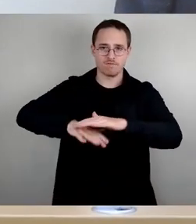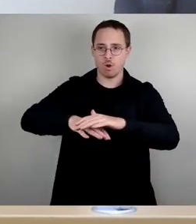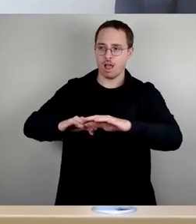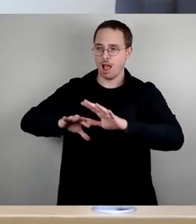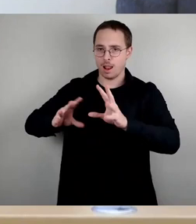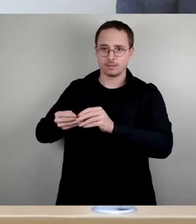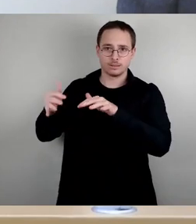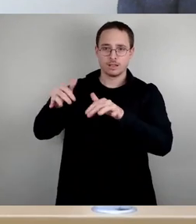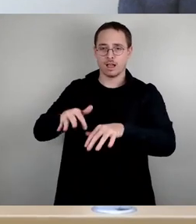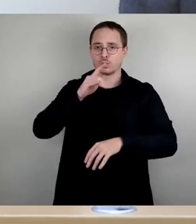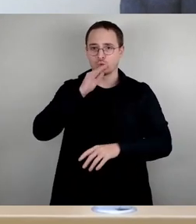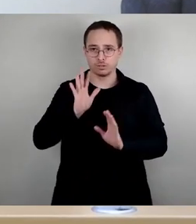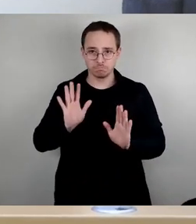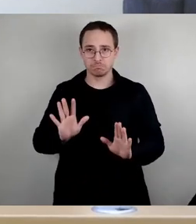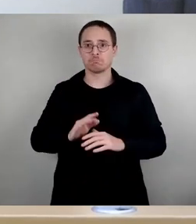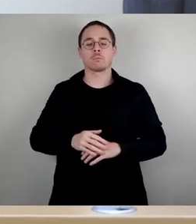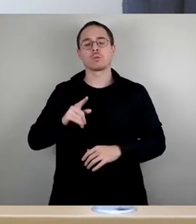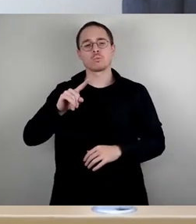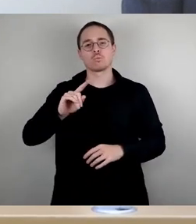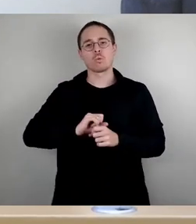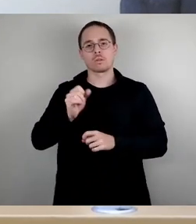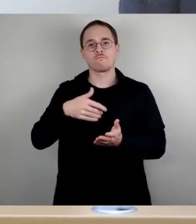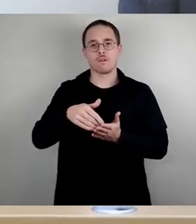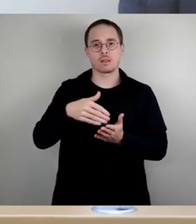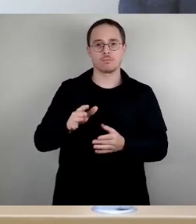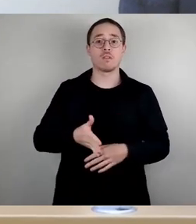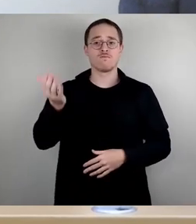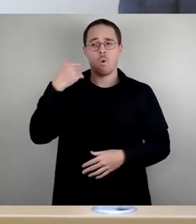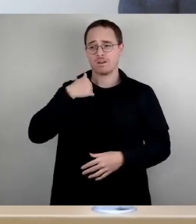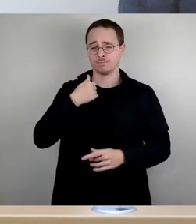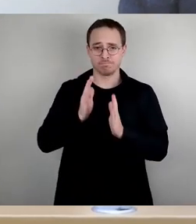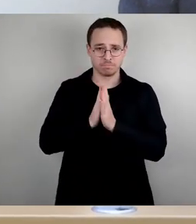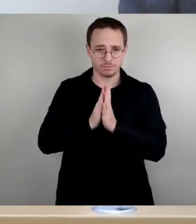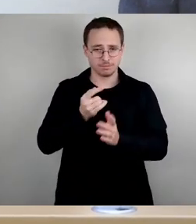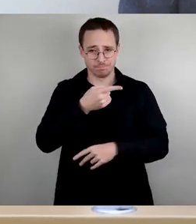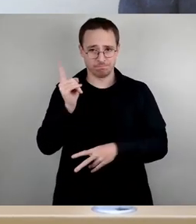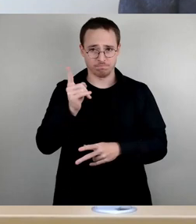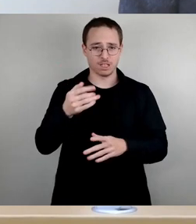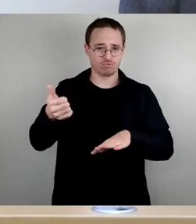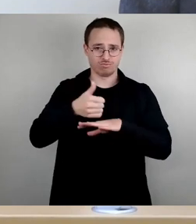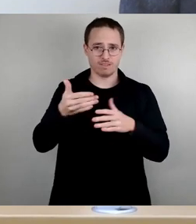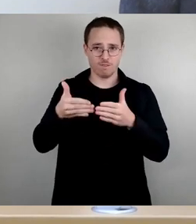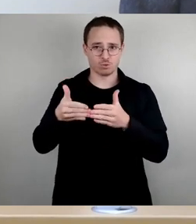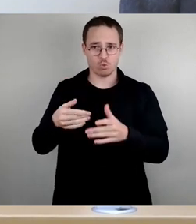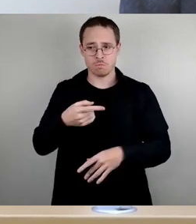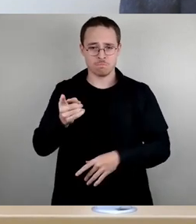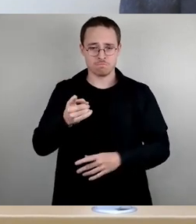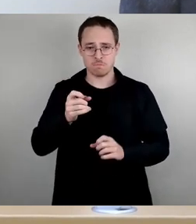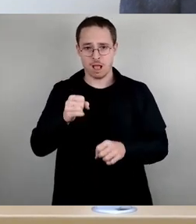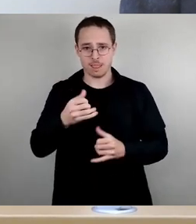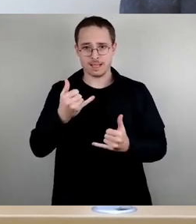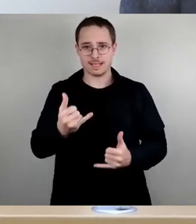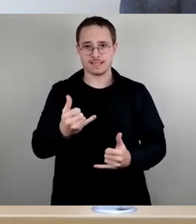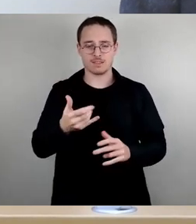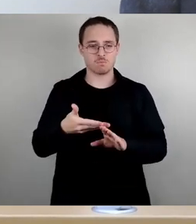was ich vorhin darum gebeten habe. Die Fraktionschefs haben signalisiert, das können wir so machen. Bevor wir jetzt Top 30 besprechen,